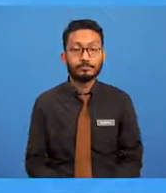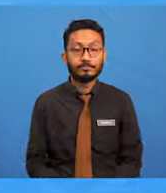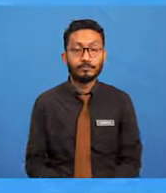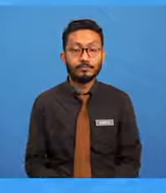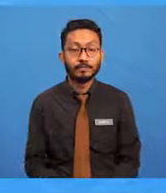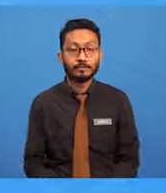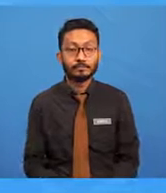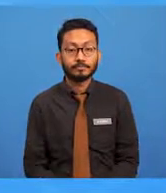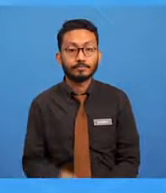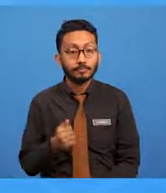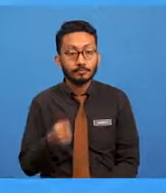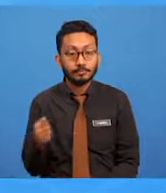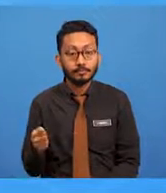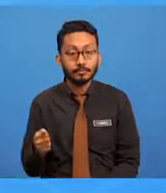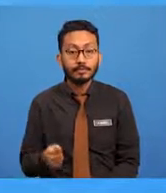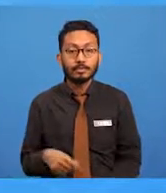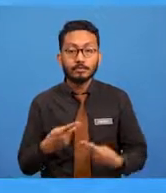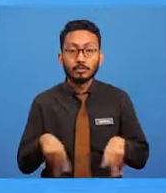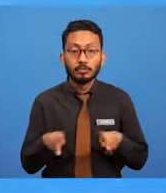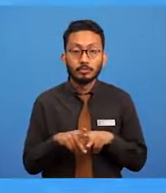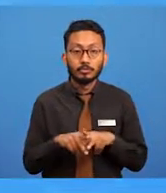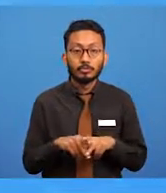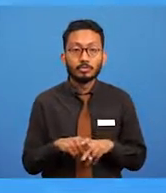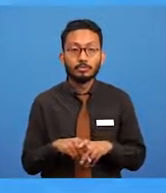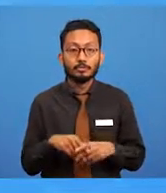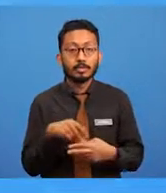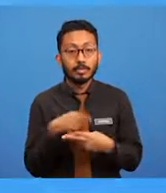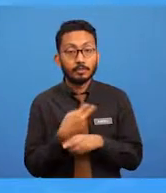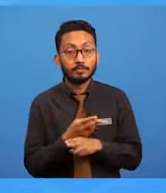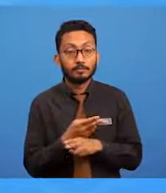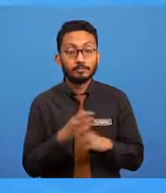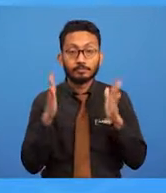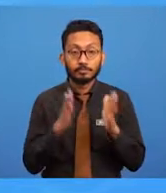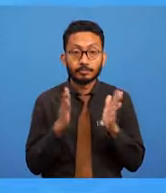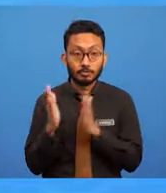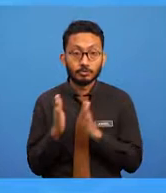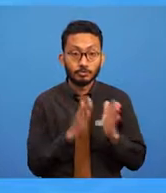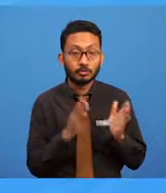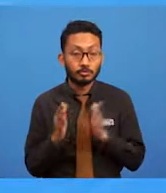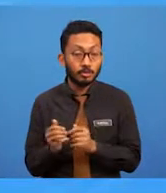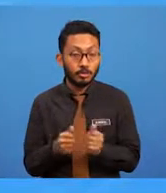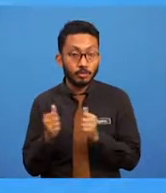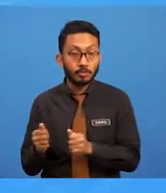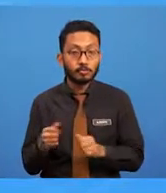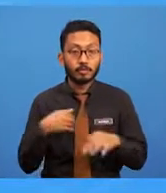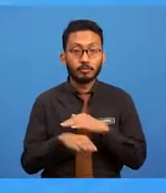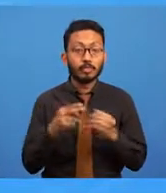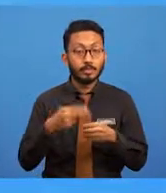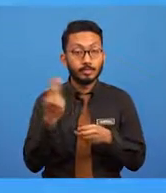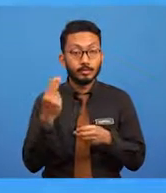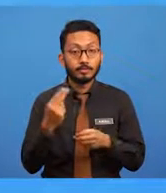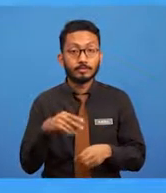Ia mementingkan rekaan susun atur dalam penghasilan produk tersebut.